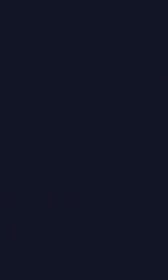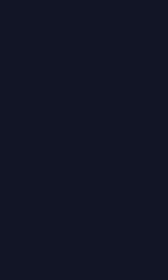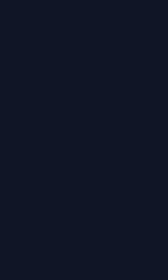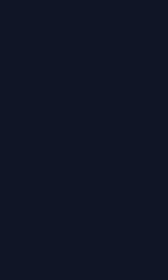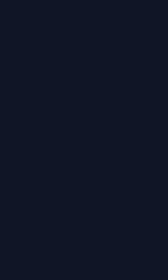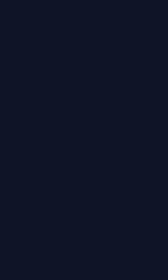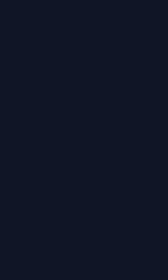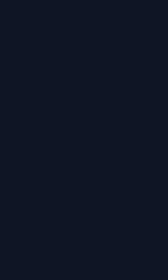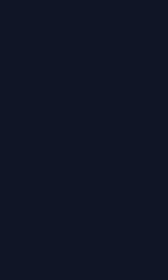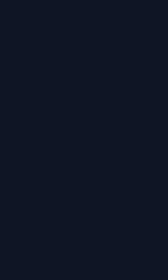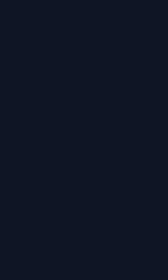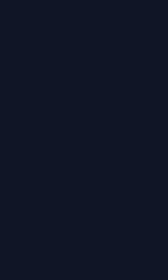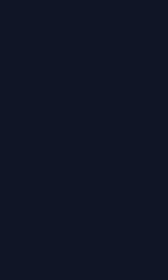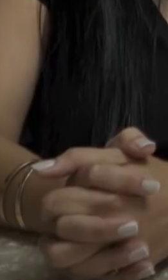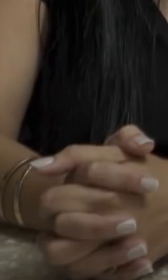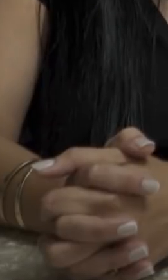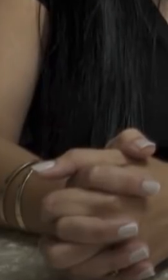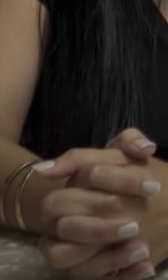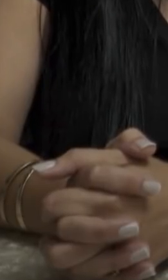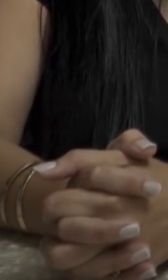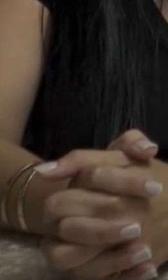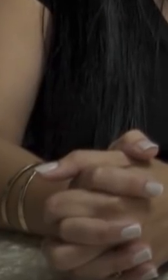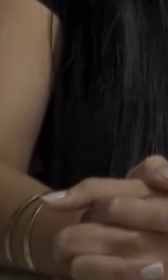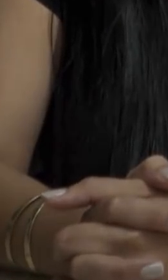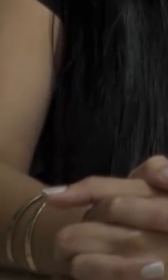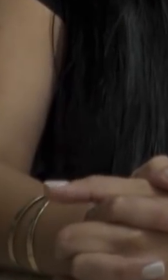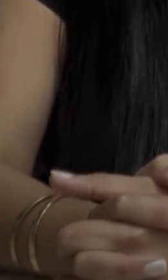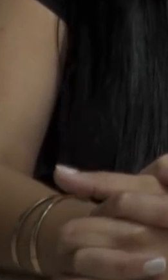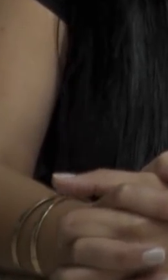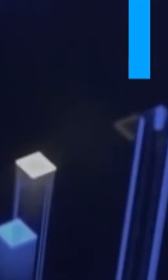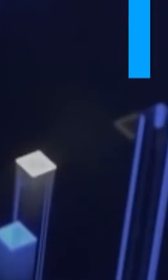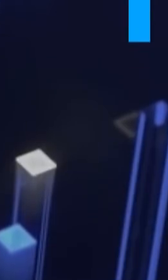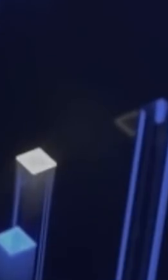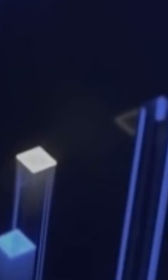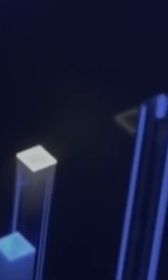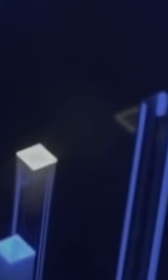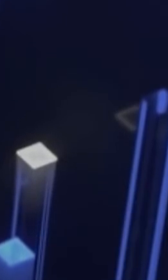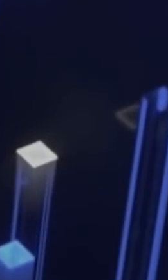האות? מה מדד העושר? עושר. שלך? עושר.